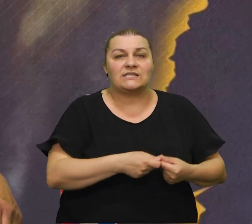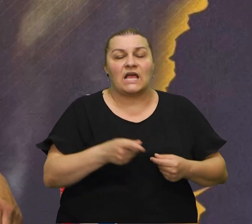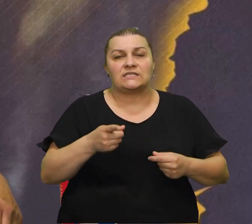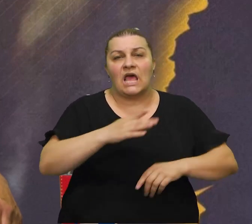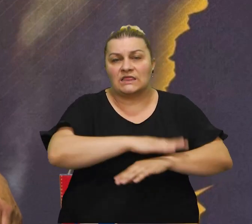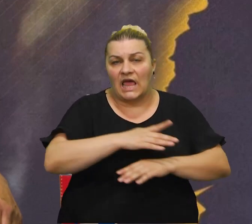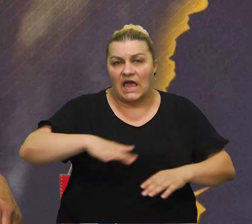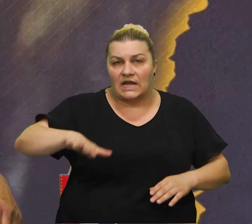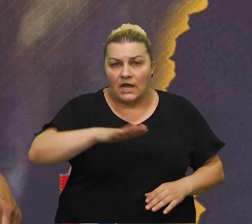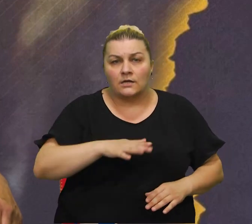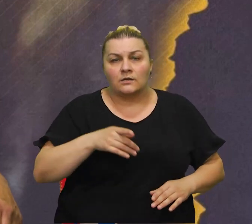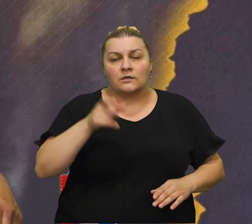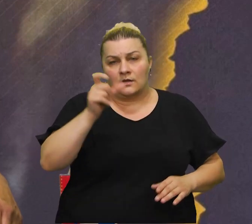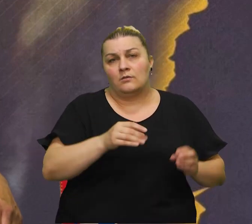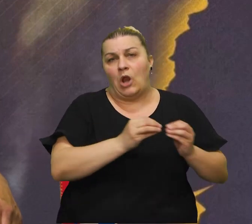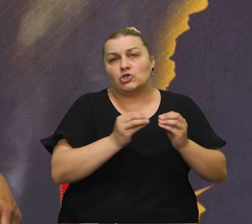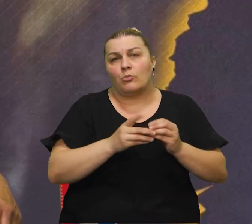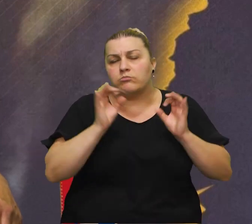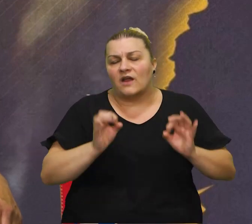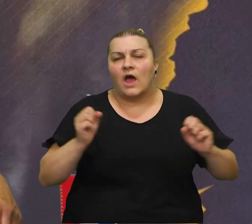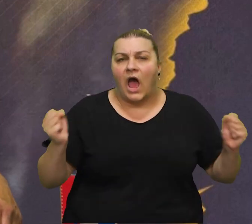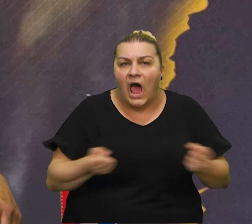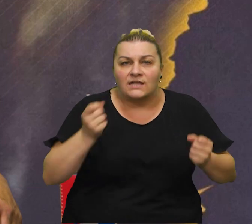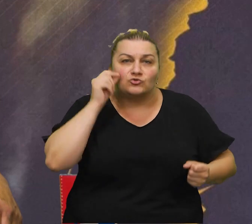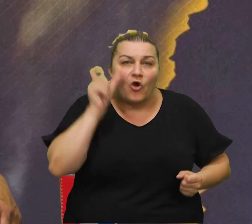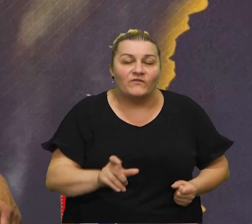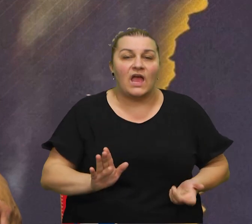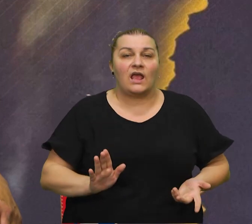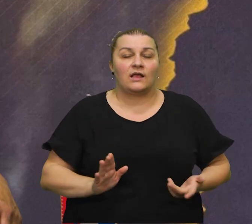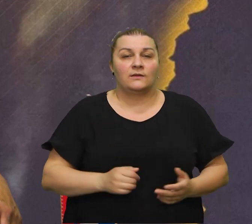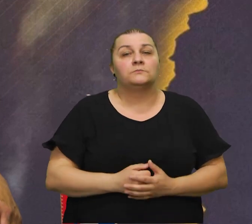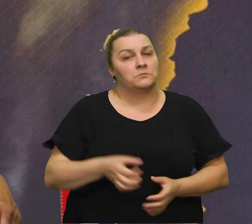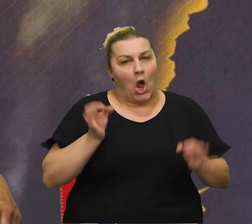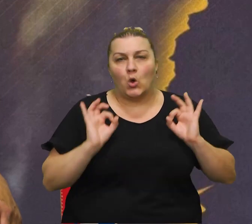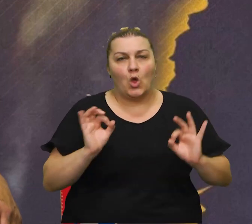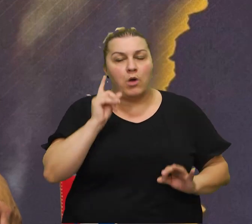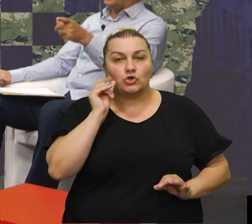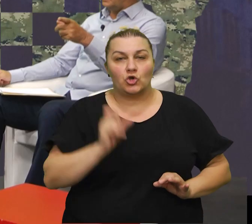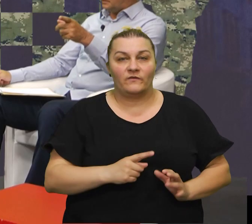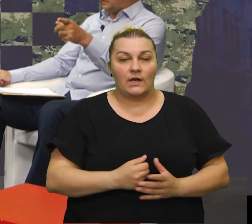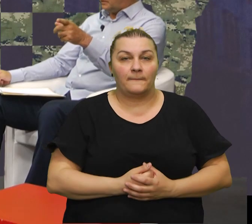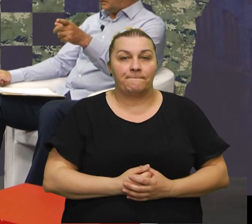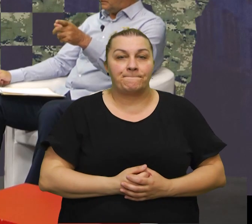nekih organizacijima na terenu i stvarno čovjek od akcije i čovjek jako dobar